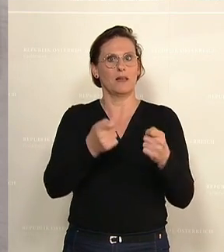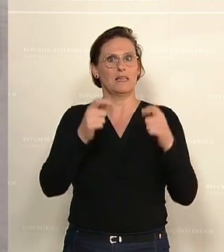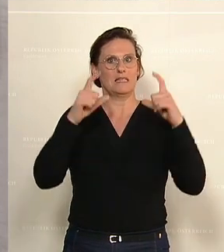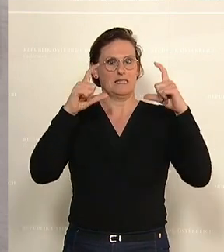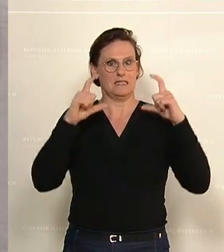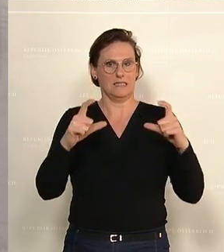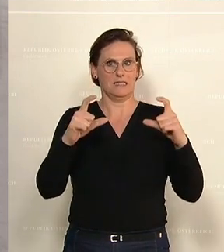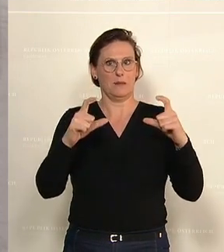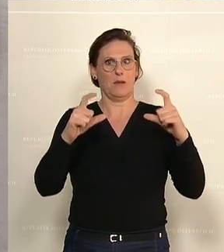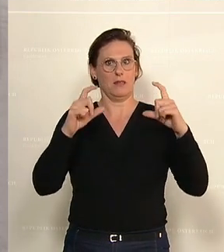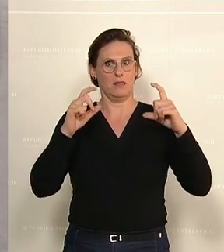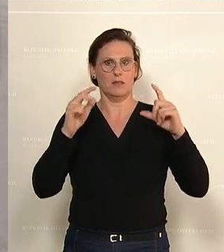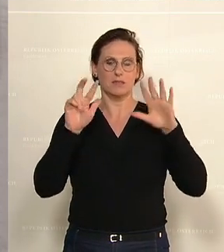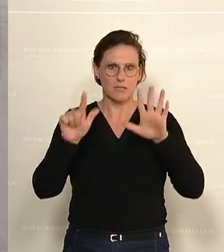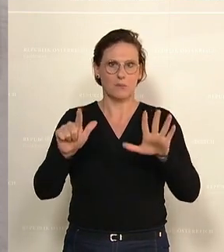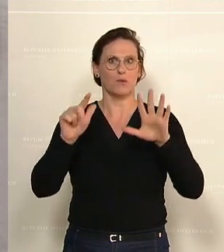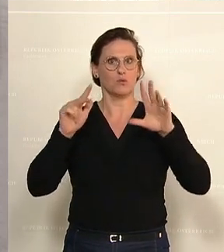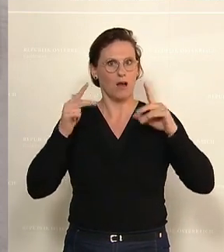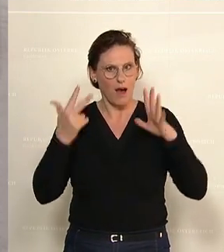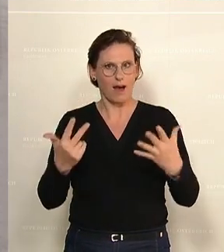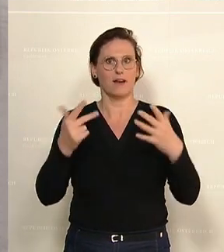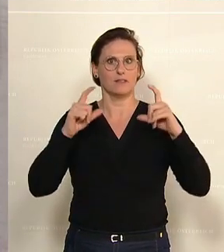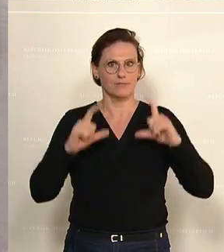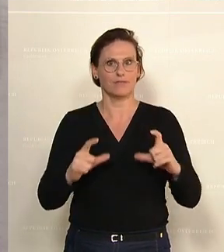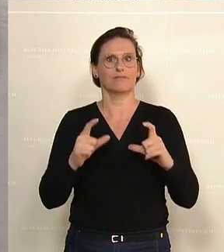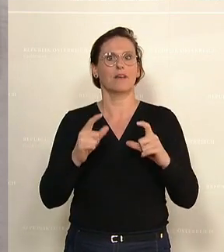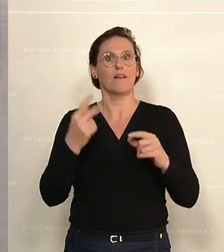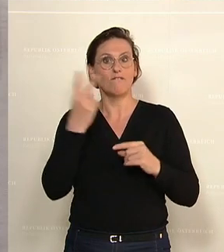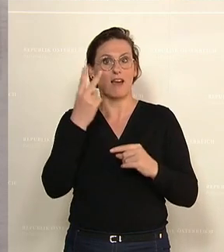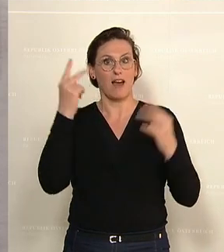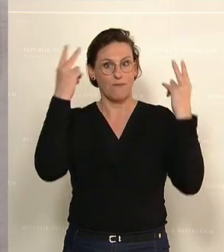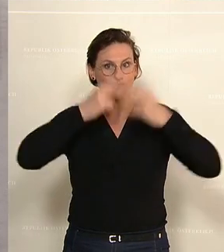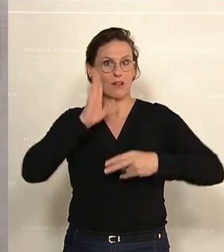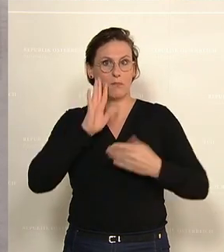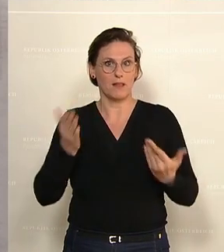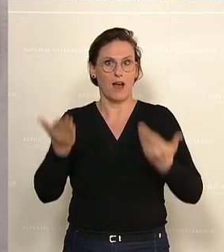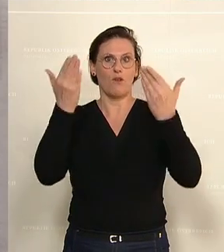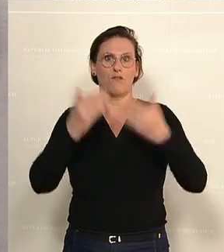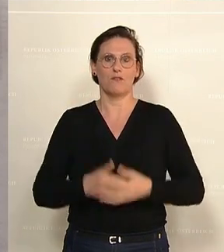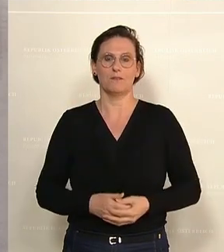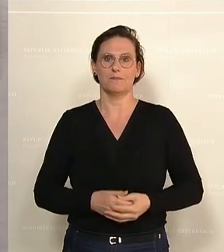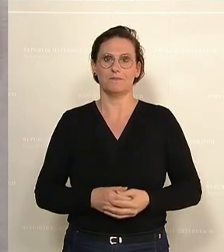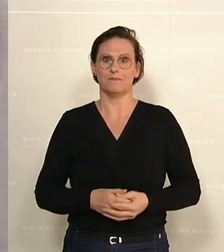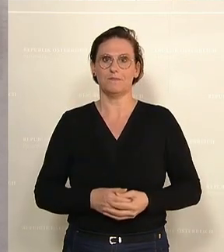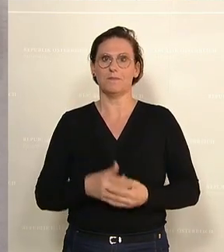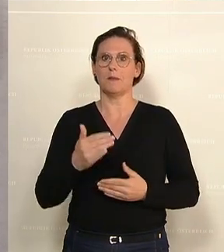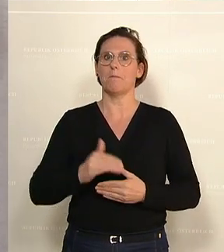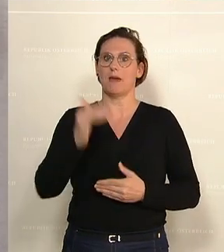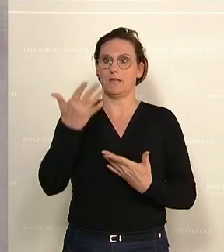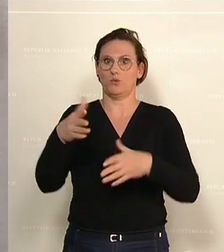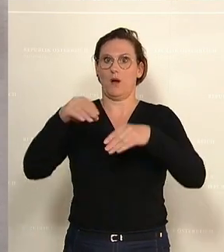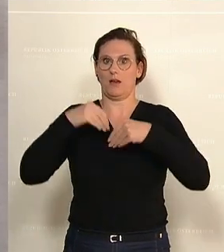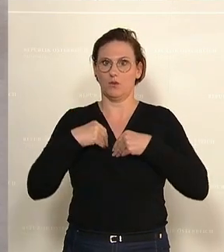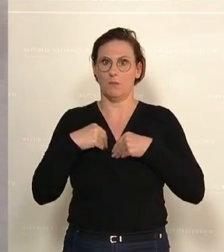und 8 eingebracht. Wer spricht sich dafür aus? Den bitte ich um ein Zeichen. Das ist mit Mehrheit so